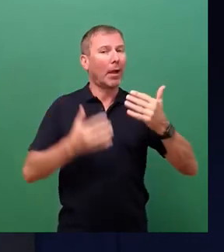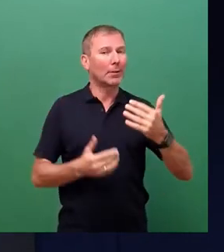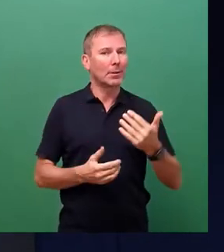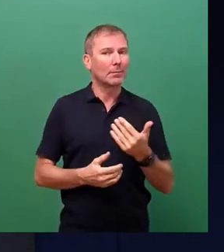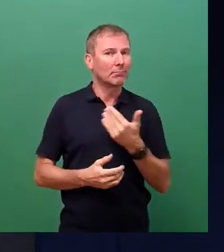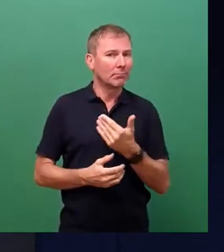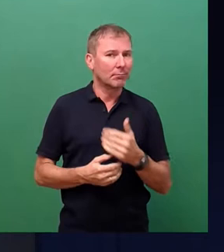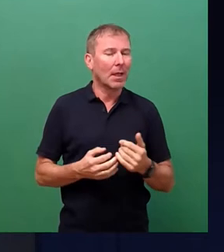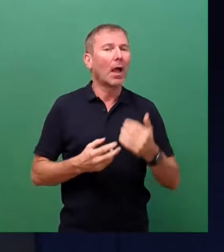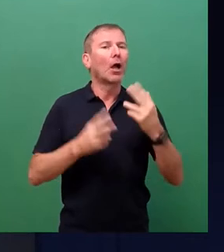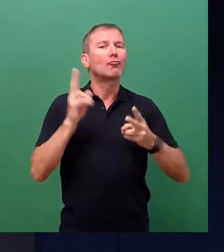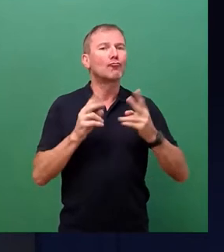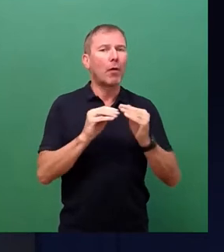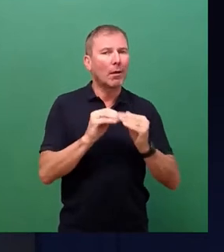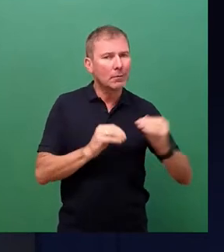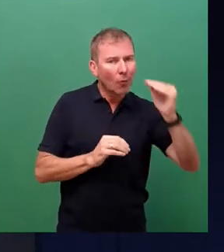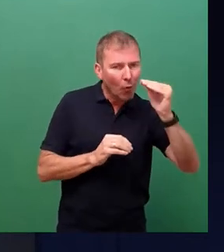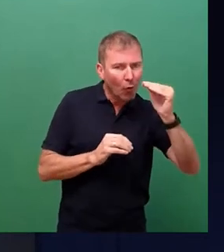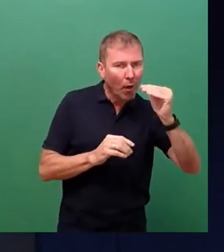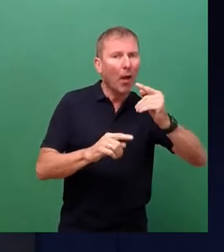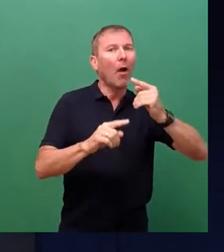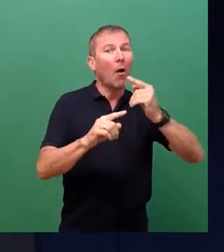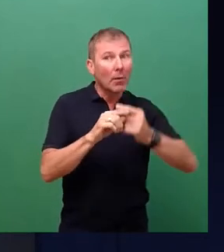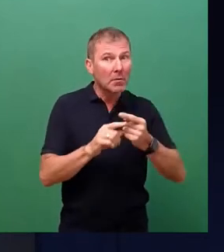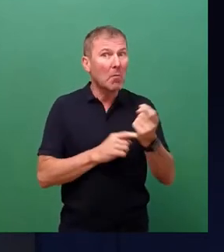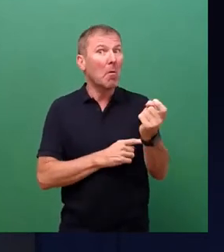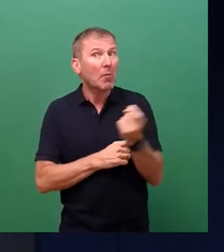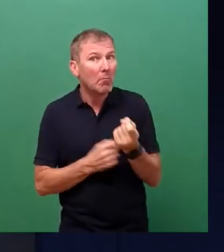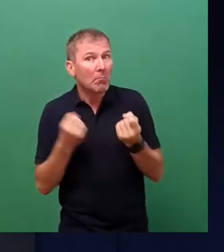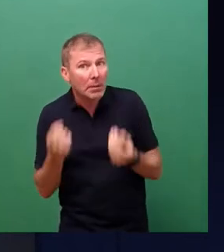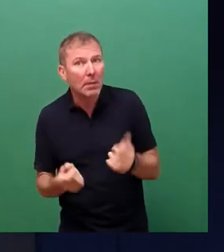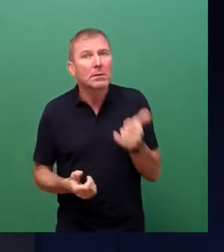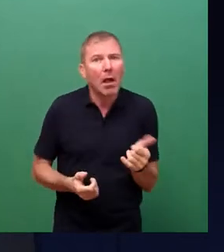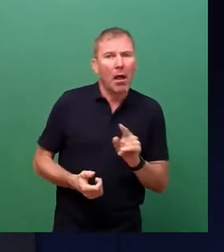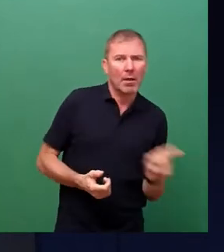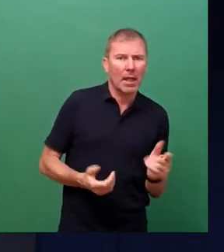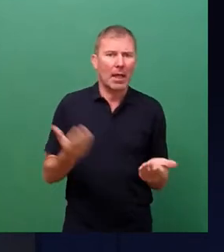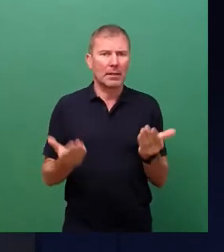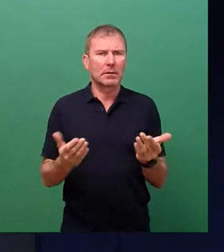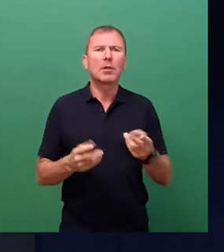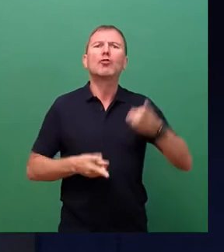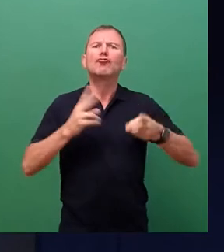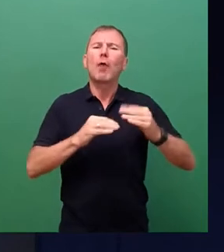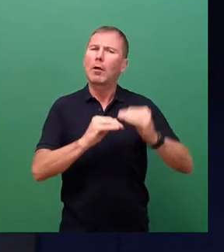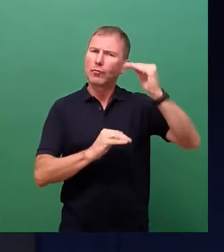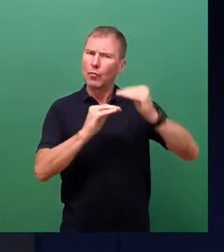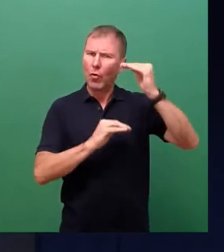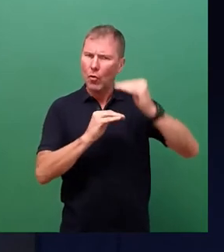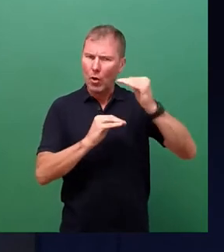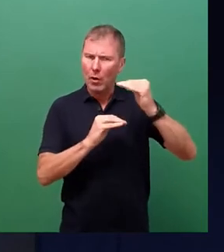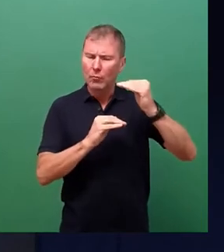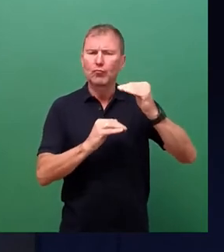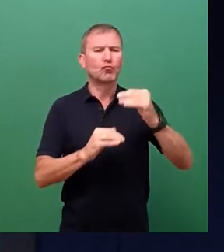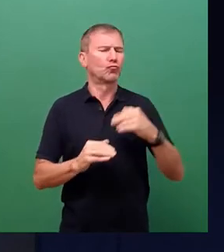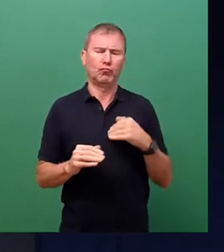Schadenshöhe und der Eintrittswahrscheinlichkeit des Ereignisses. Zur Schadenshöhe haben wir eine ganz